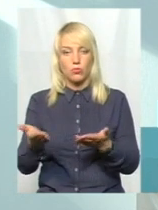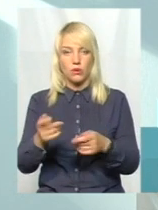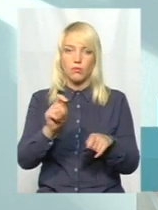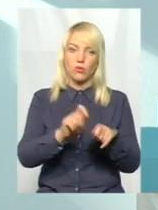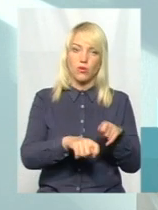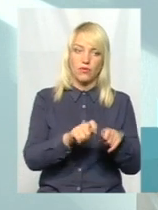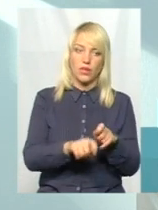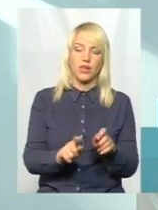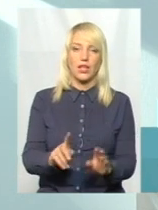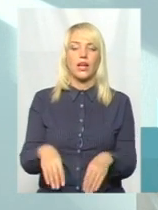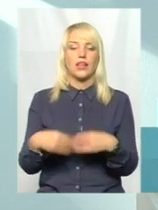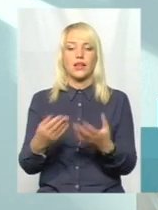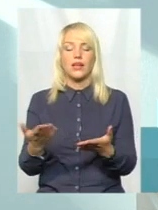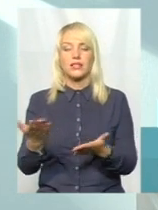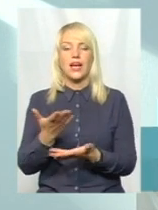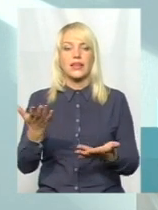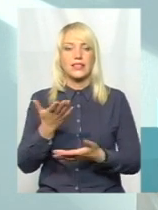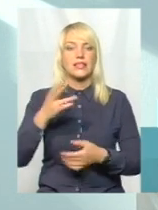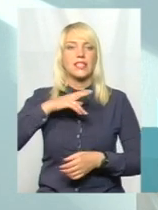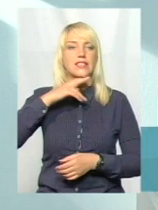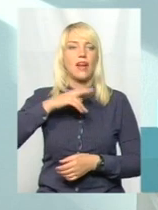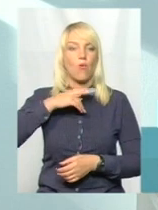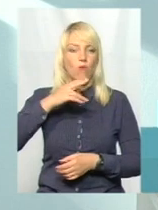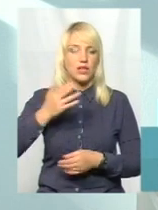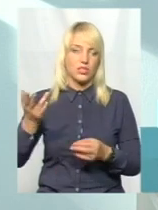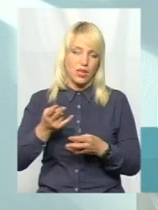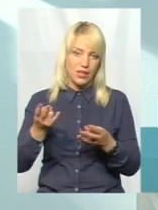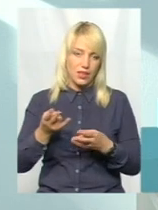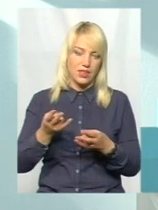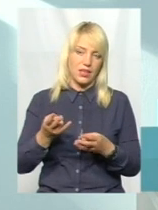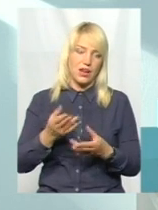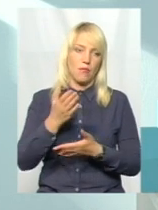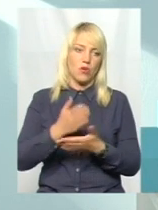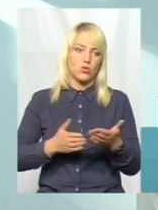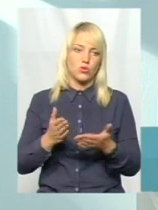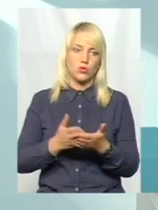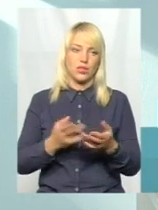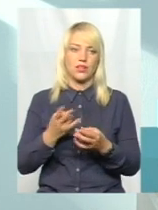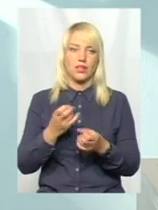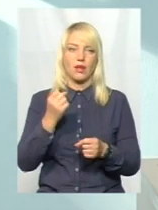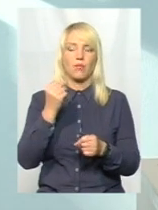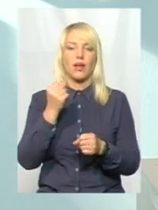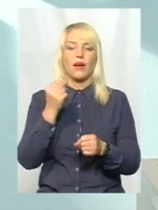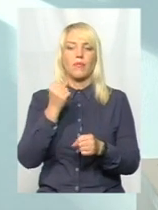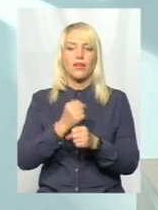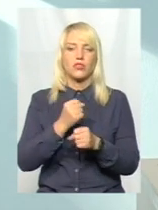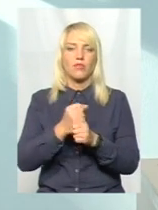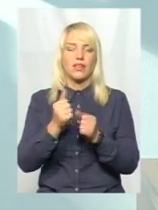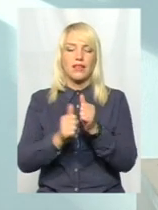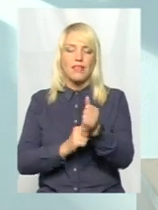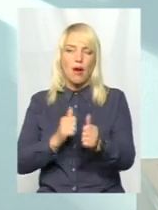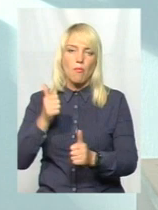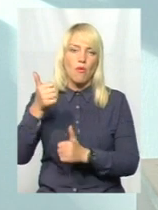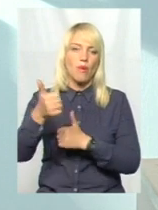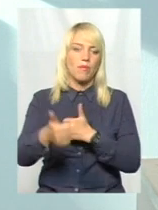надасть якісь певні зауваження, які потрібно усунути. Потрібно діяти на упередження, на попередження таких випадків, адже це